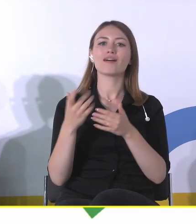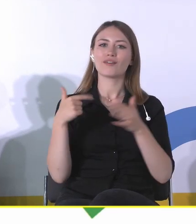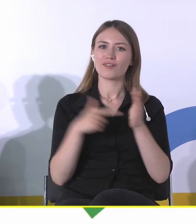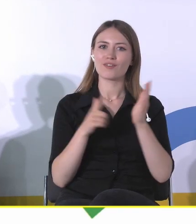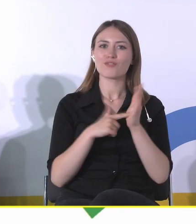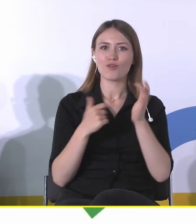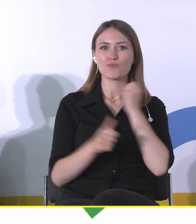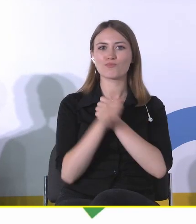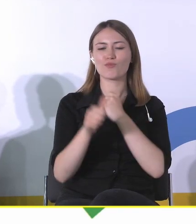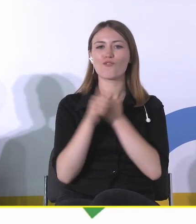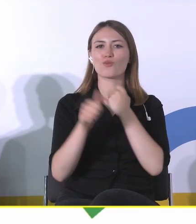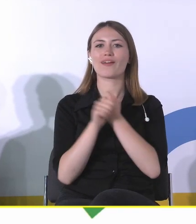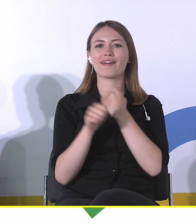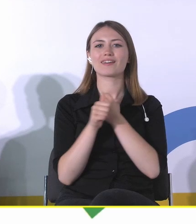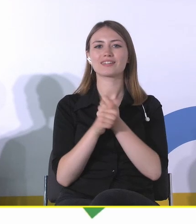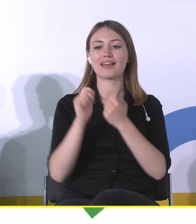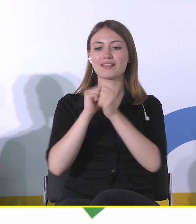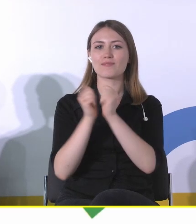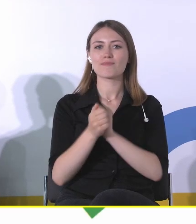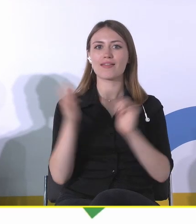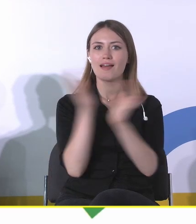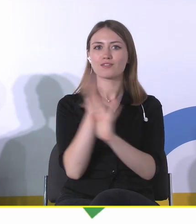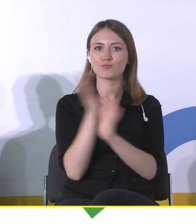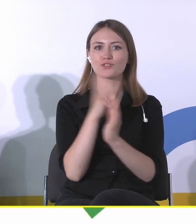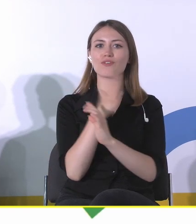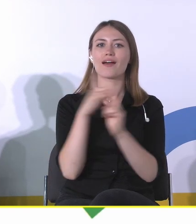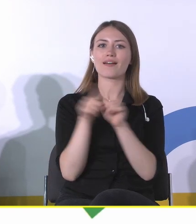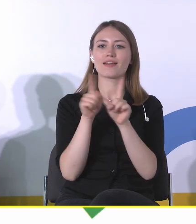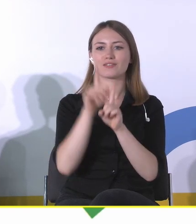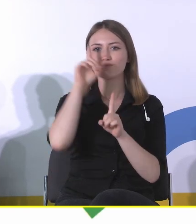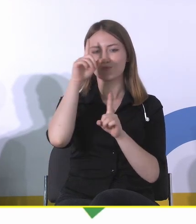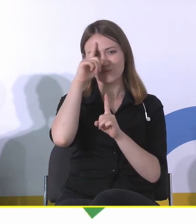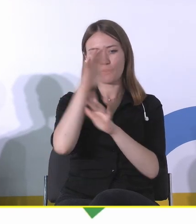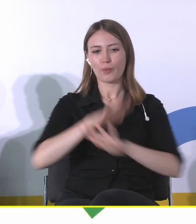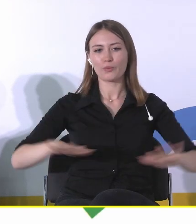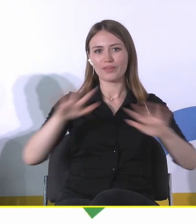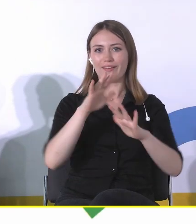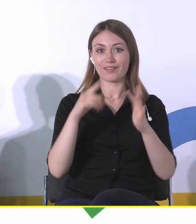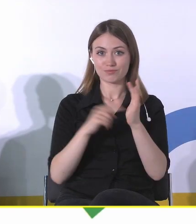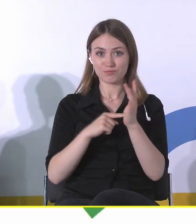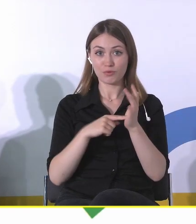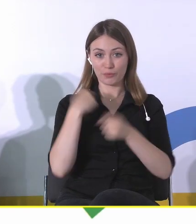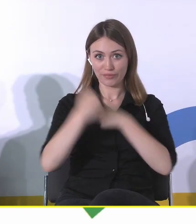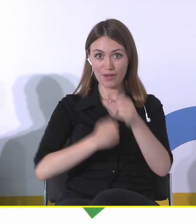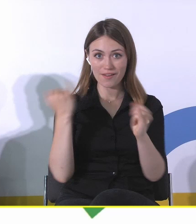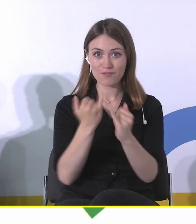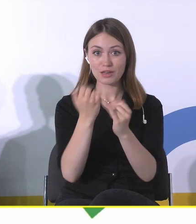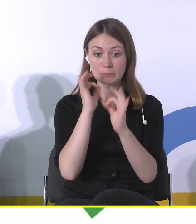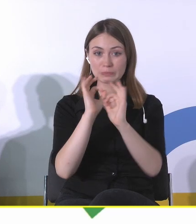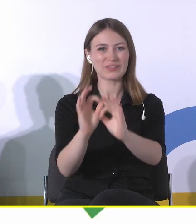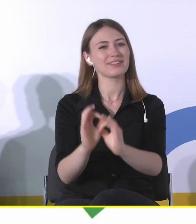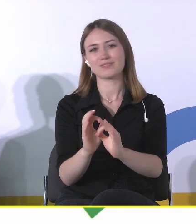sensie w obliczu zmian klimatu i w sensie społecznym to nie zawsze działa. Natomiast znowu mamy, myślę, teraz